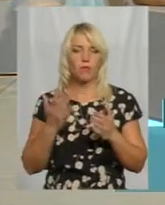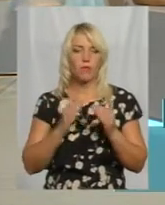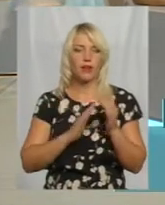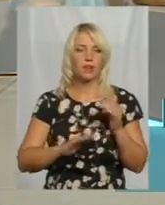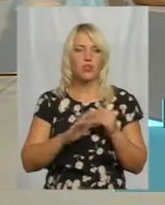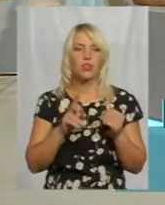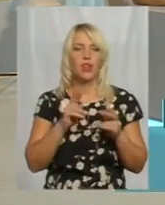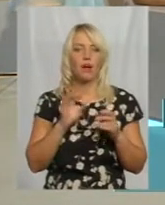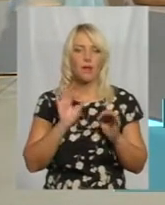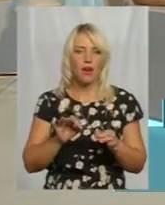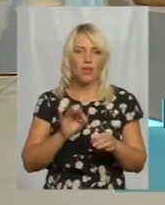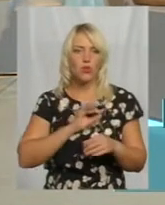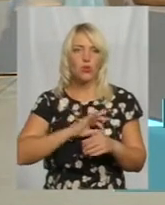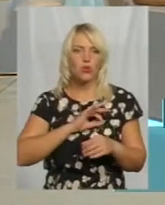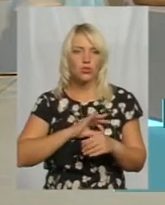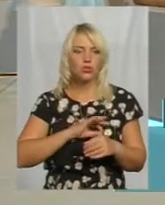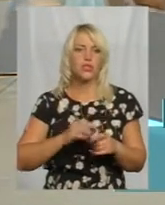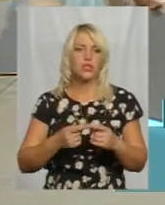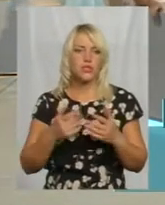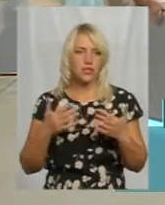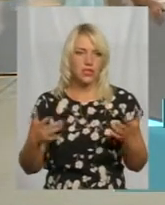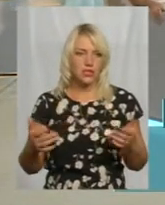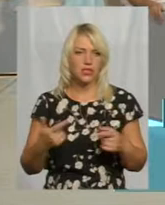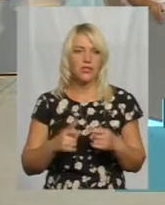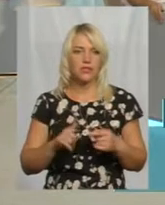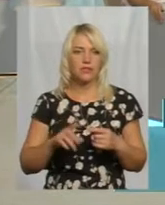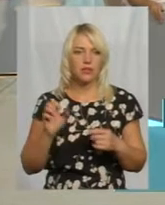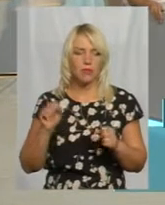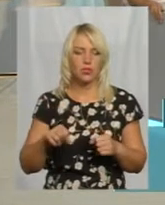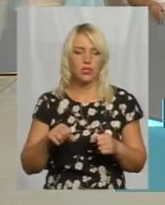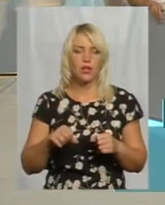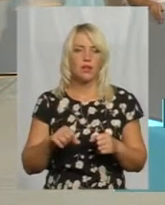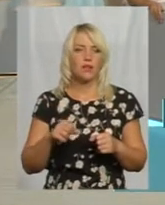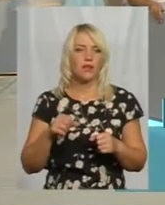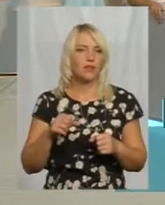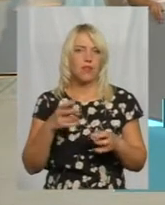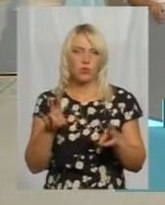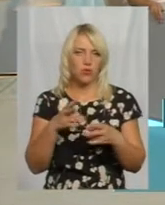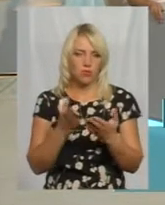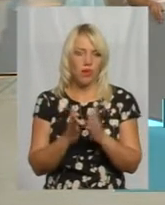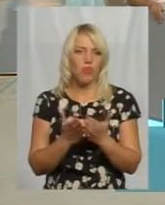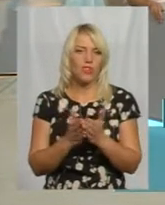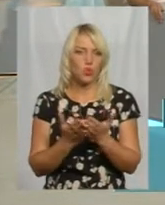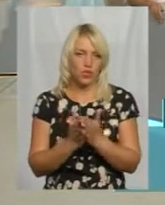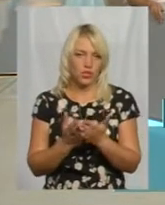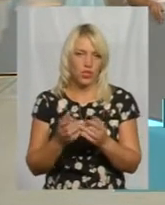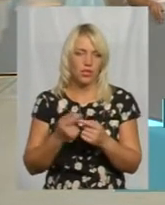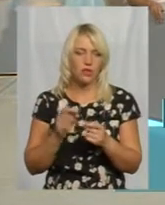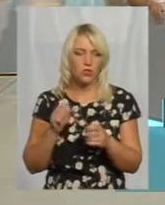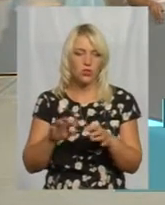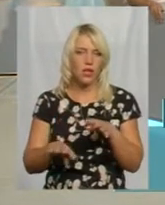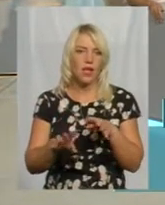правильно користуватися? І разом з тим це можна обійтися навіть без підручників, в тому числі інтегруючи це із